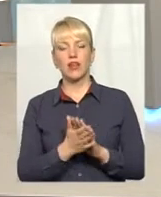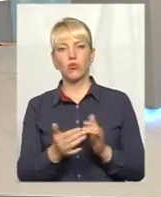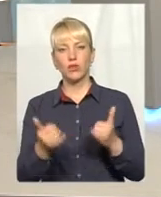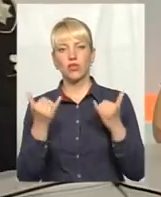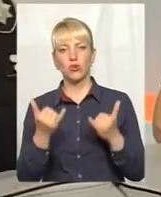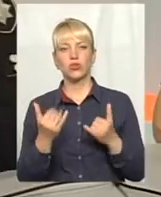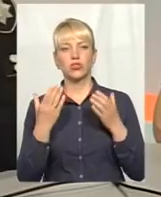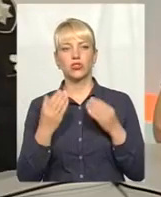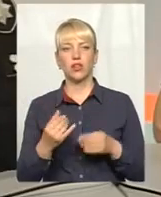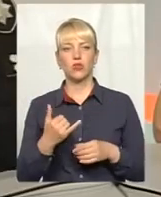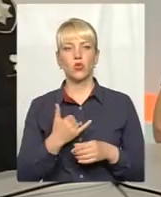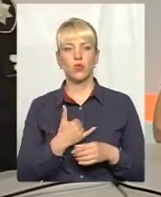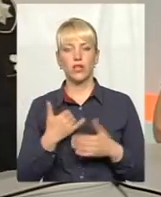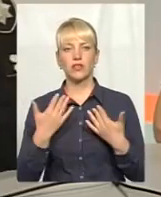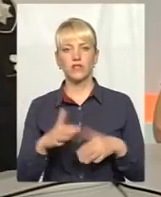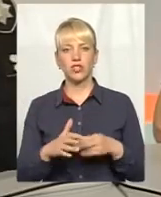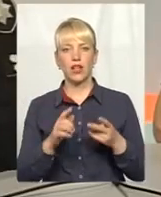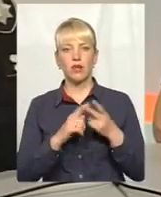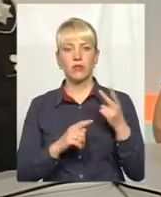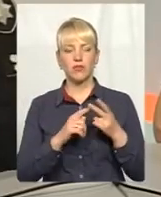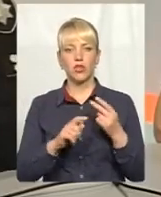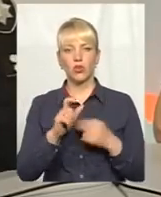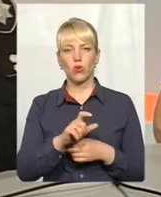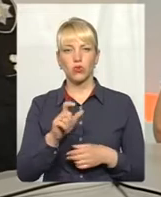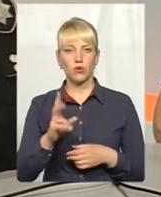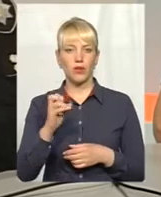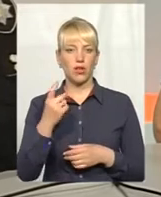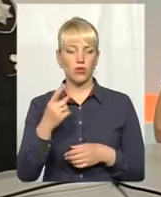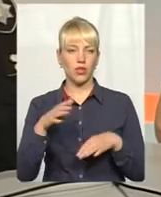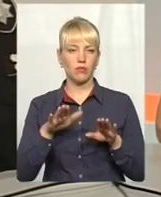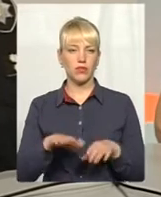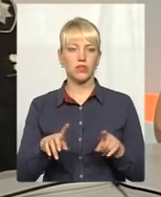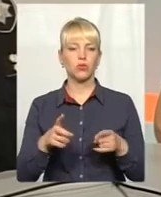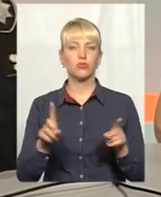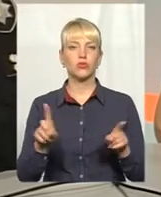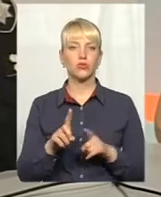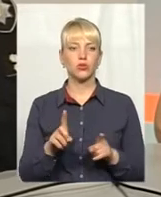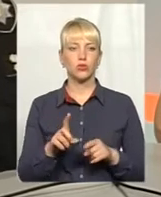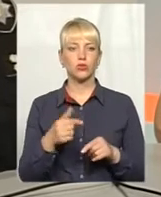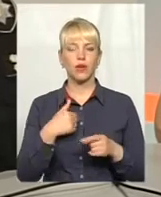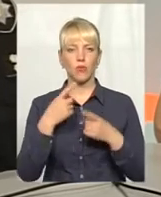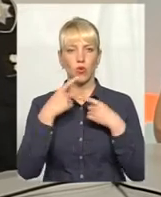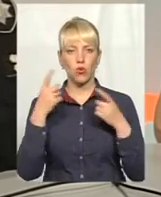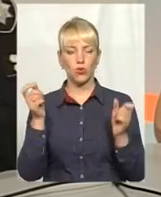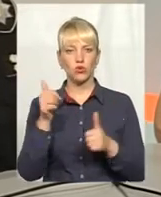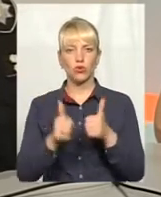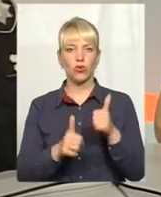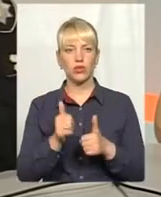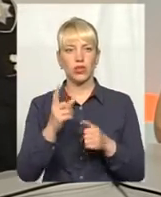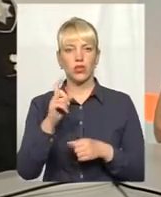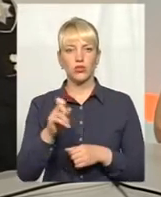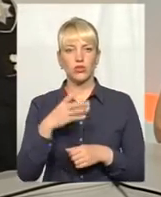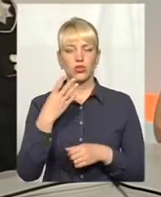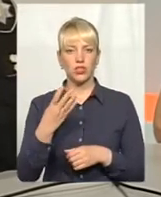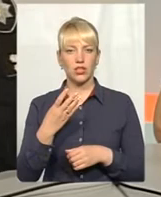день, в нас вже півтора особи на одне місце. Тому що нам оголошено конкурс на 104